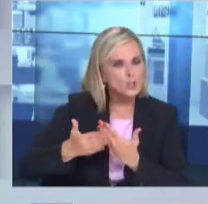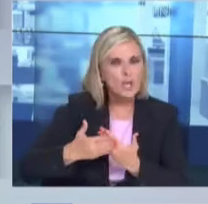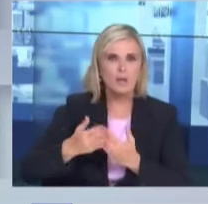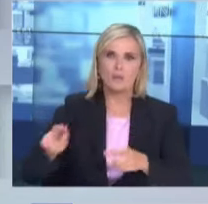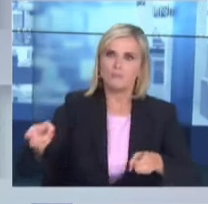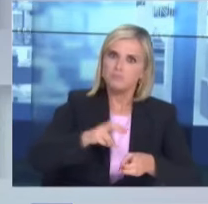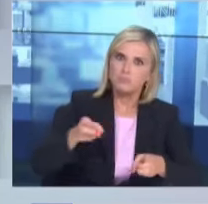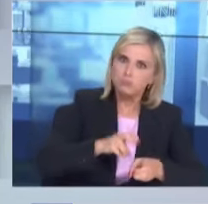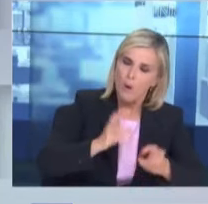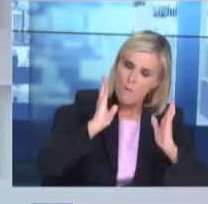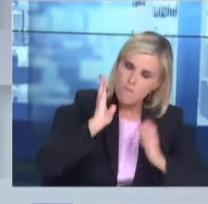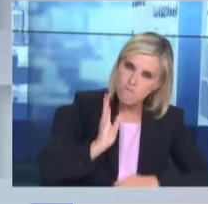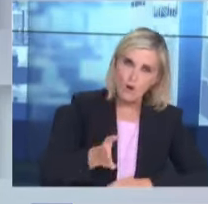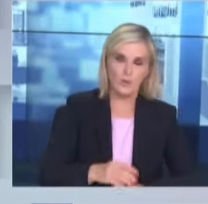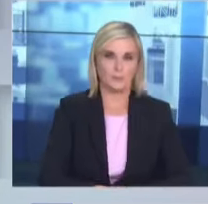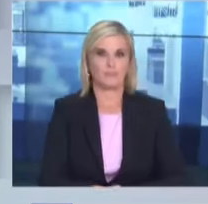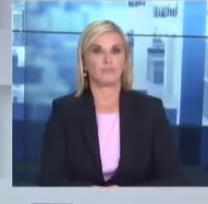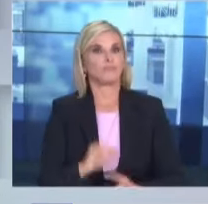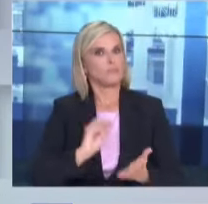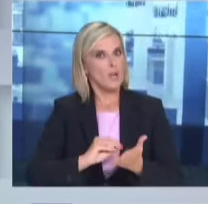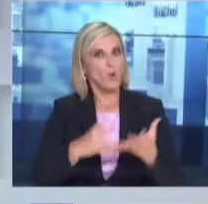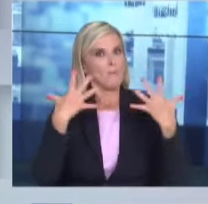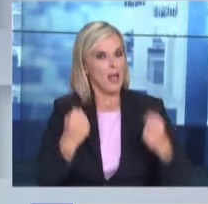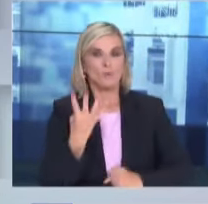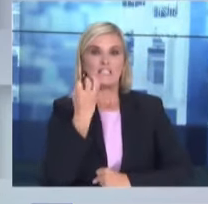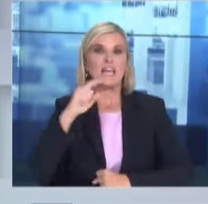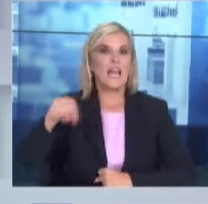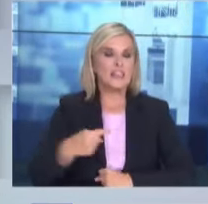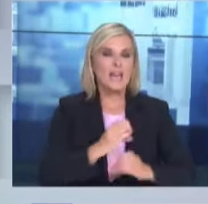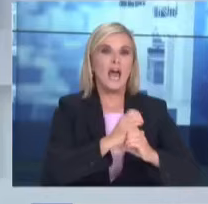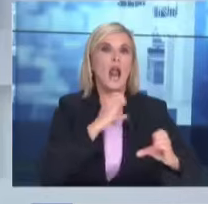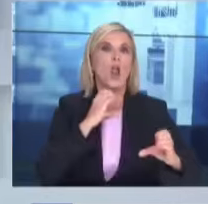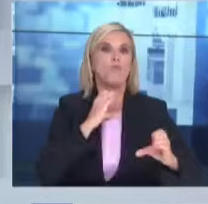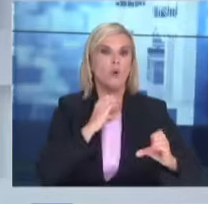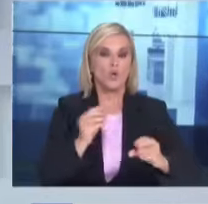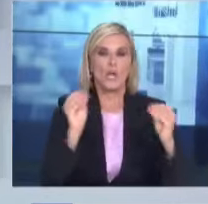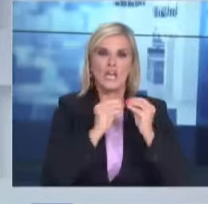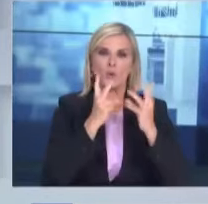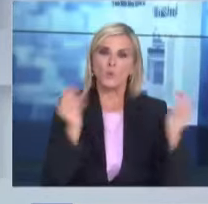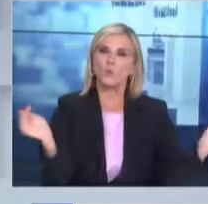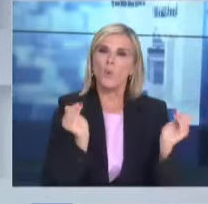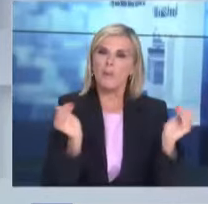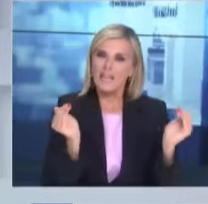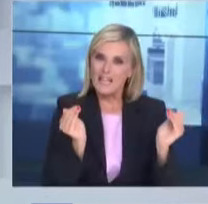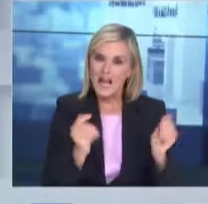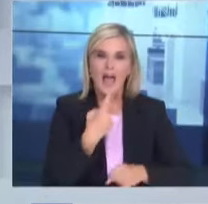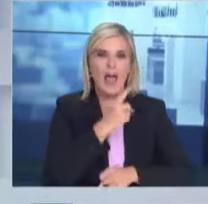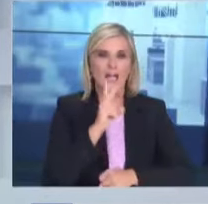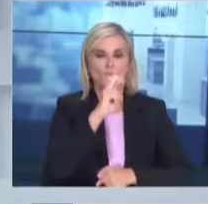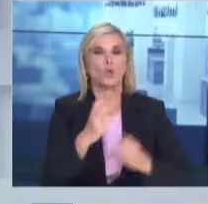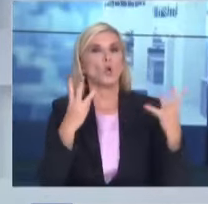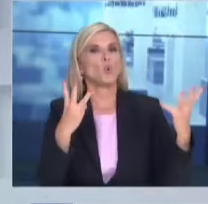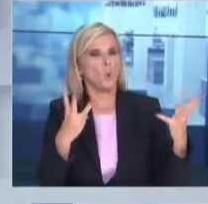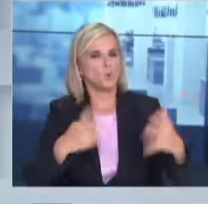πολίτες υπάρχει επιπλέον ετοιμότητα διάθεσης 49 λεωφορείων 28 μικρολεωφορείων, 19 μηχανημάτων μηχανικού, 128 οχημάτων γενικής